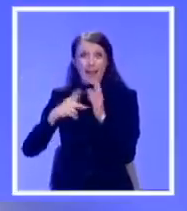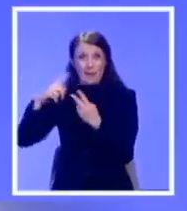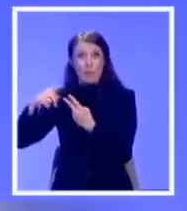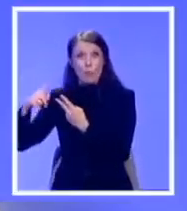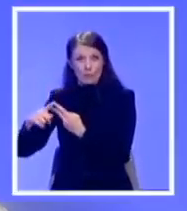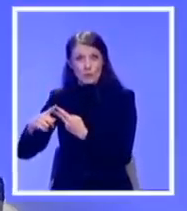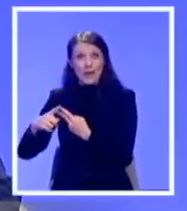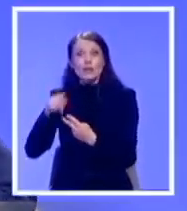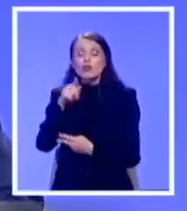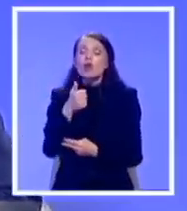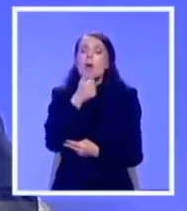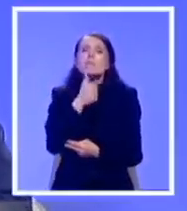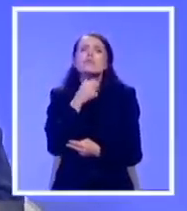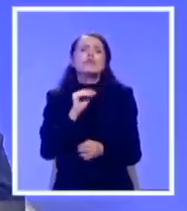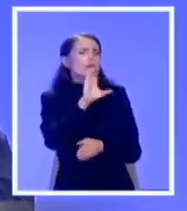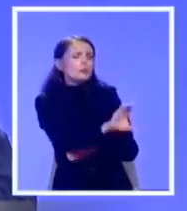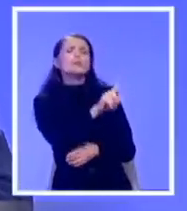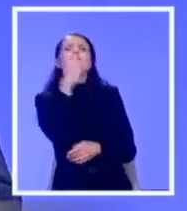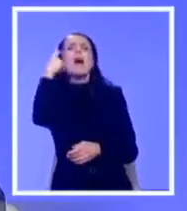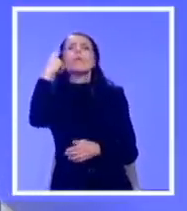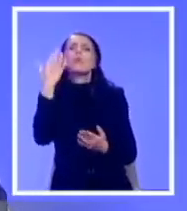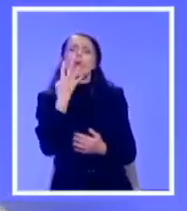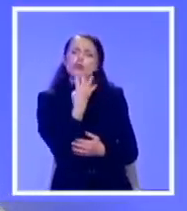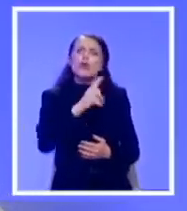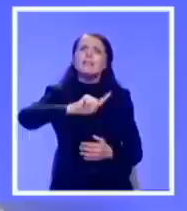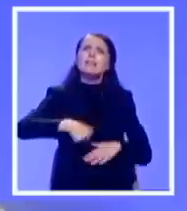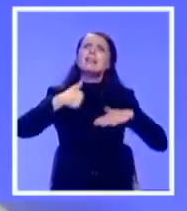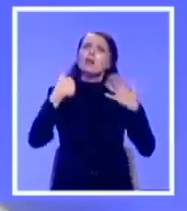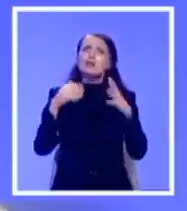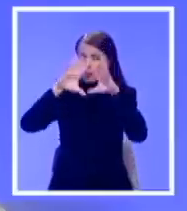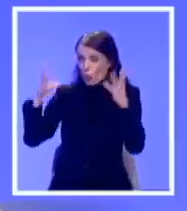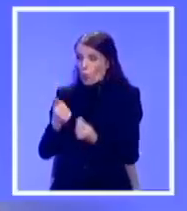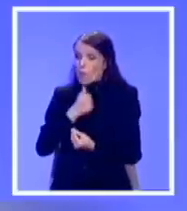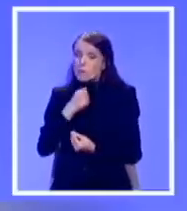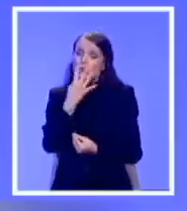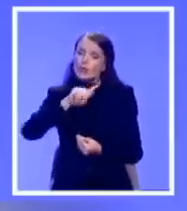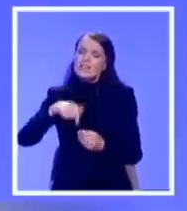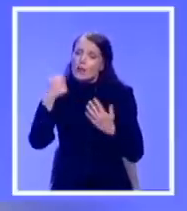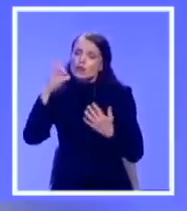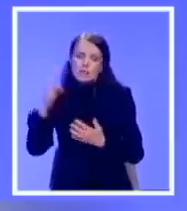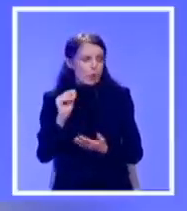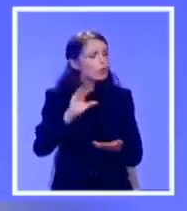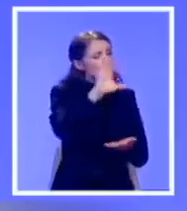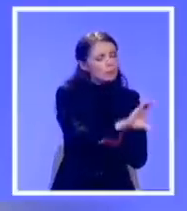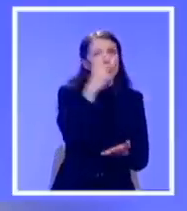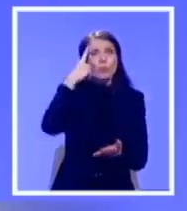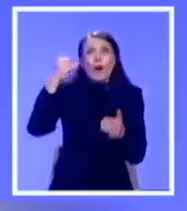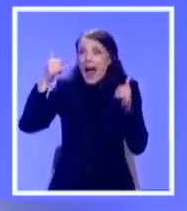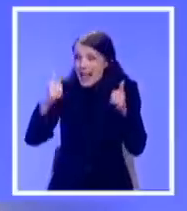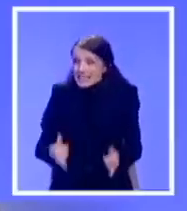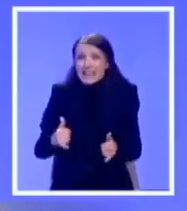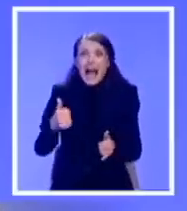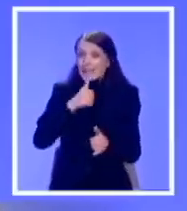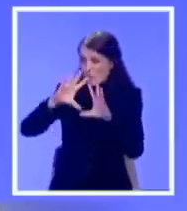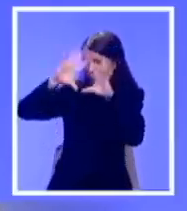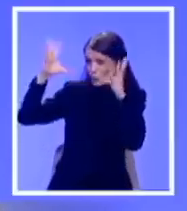4,6 od ukupnog budžeta države Srbije. On je sad 0,70. Dakle, on je 4%